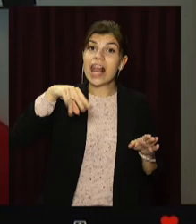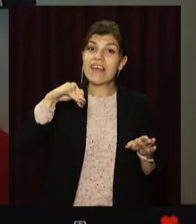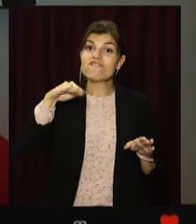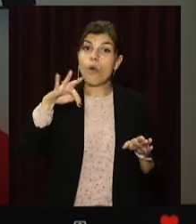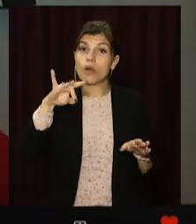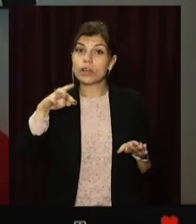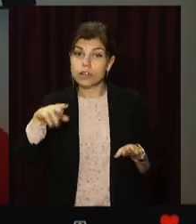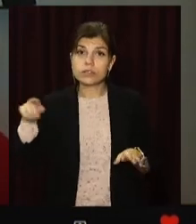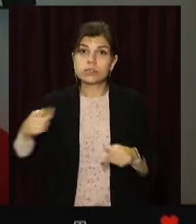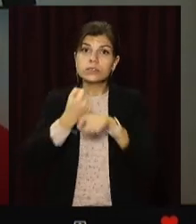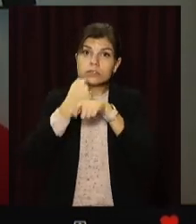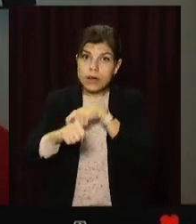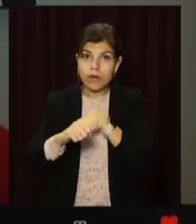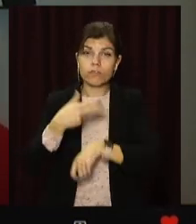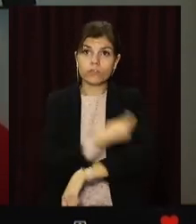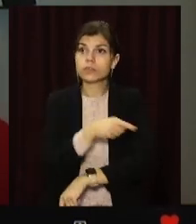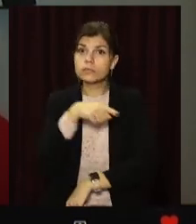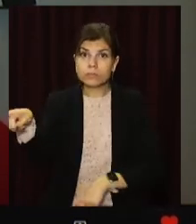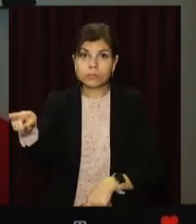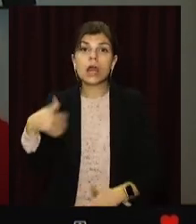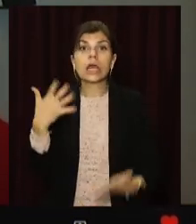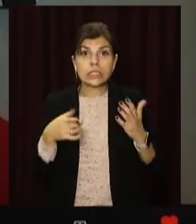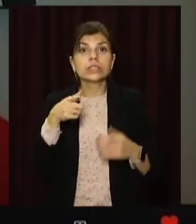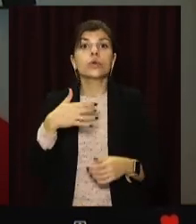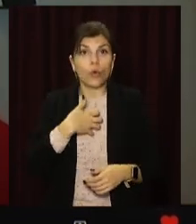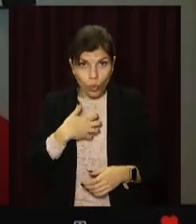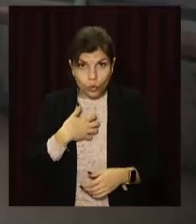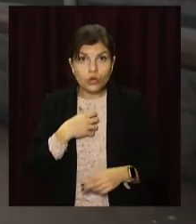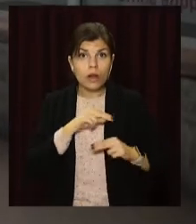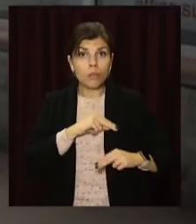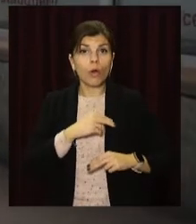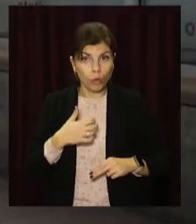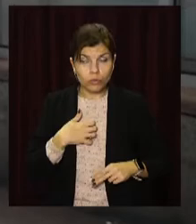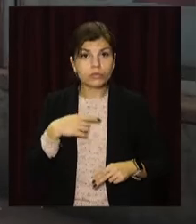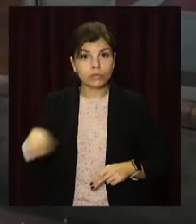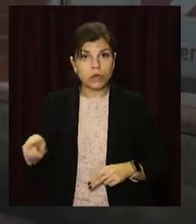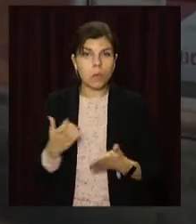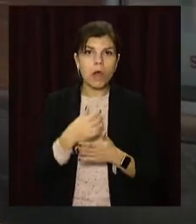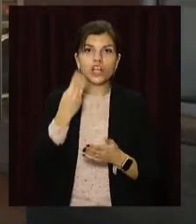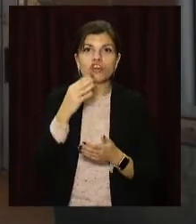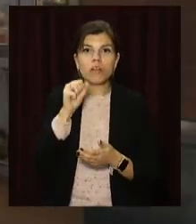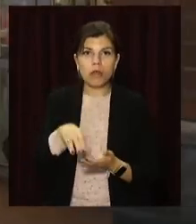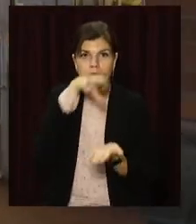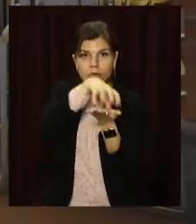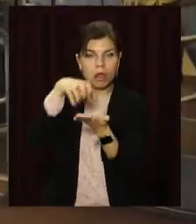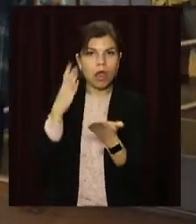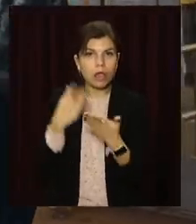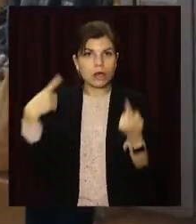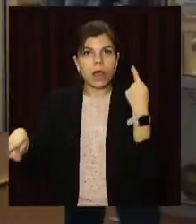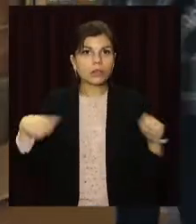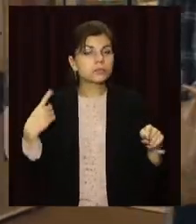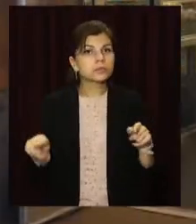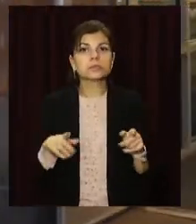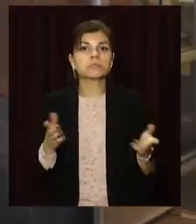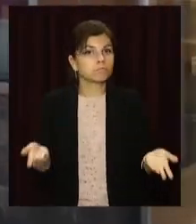тебе змусять зробити вакцину, якщо ти хочеш потрапити на ту чи іншу роботу». Наразі дводозно вакциновані понад 58%